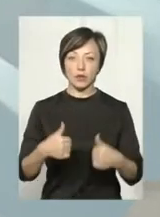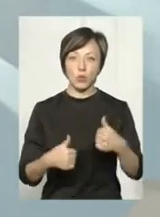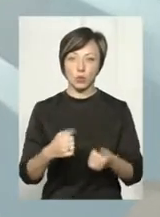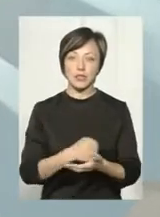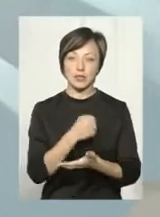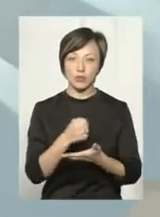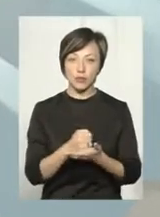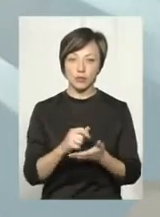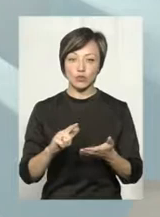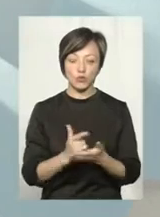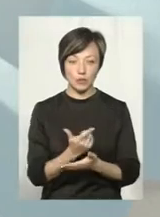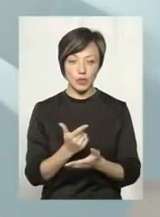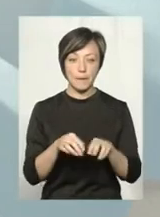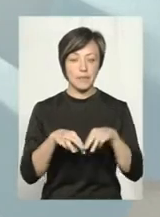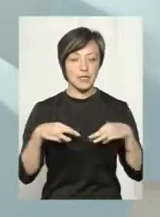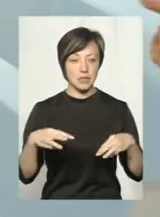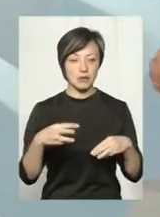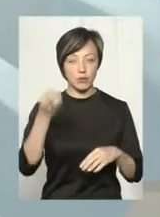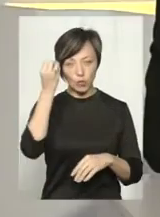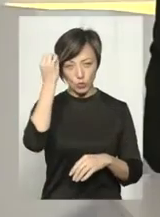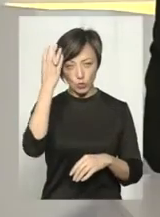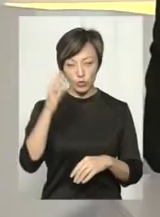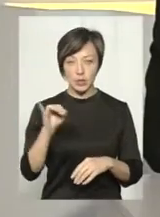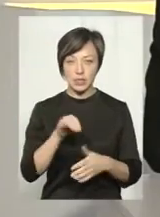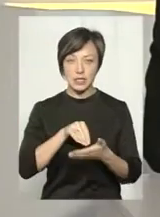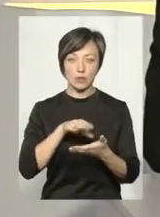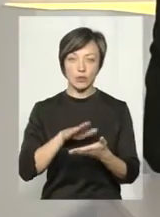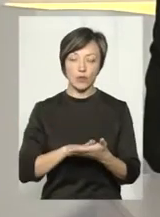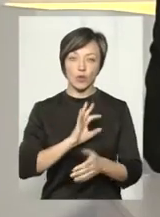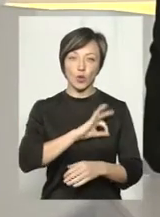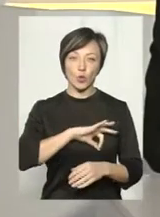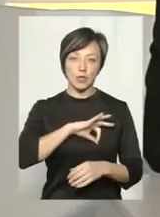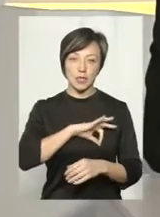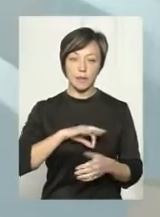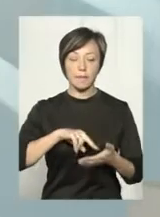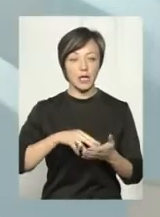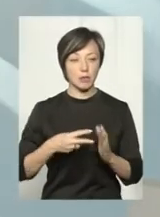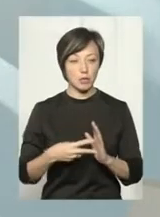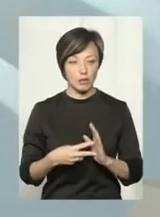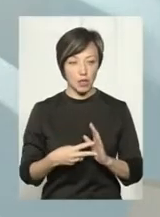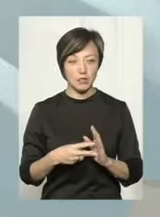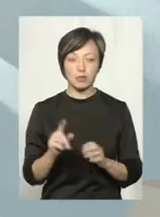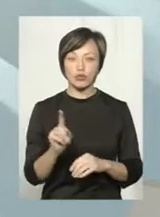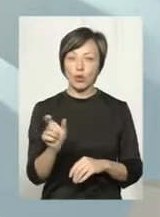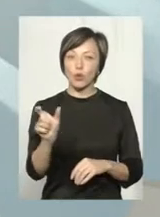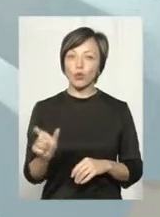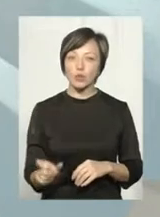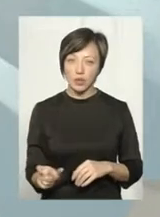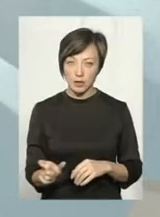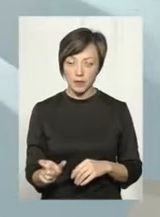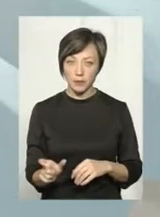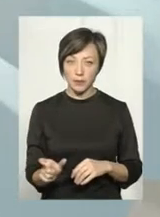знову ж таки, Міністерством культури і зареєстрованої юстиції, передбачається, що людина,